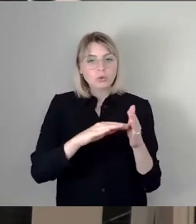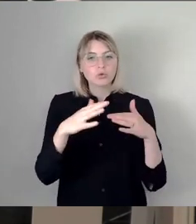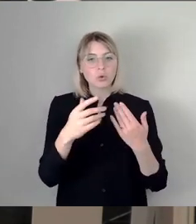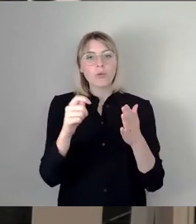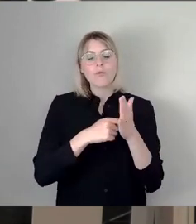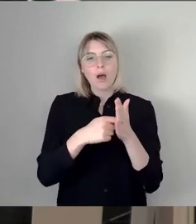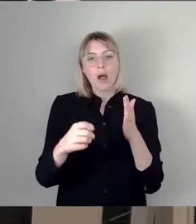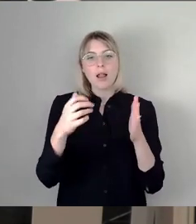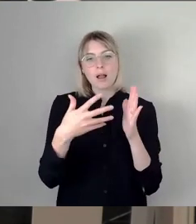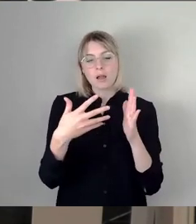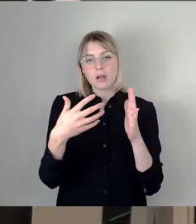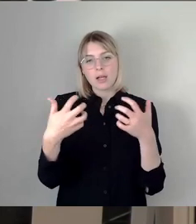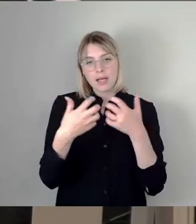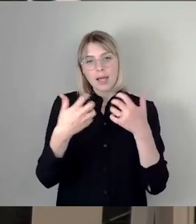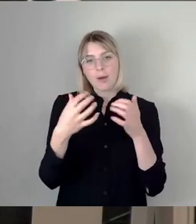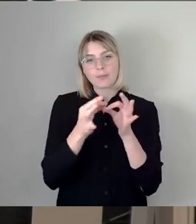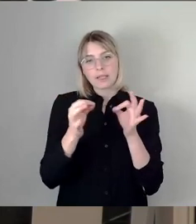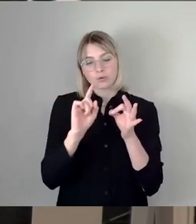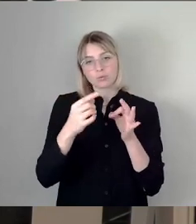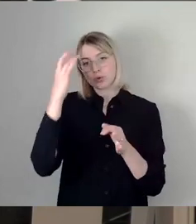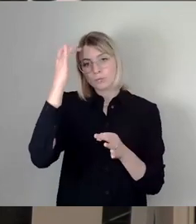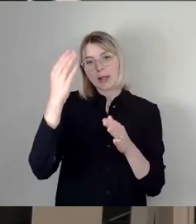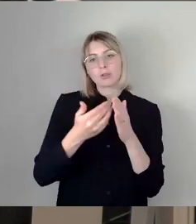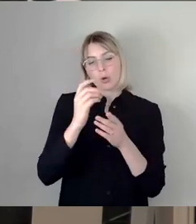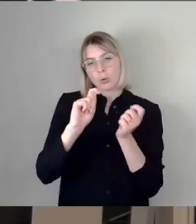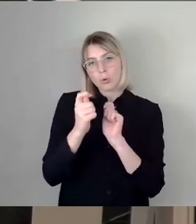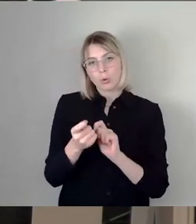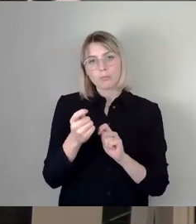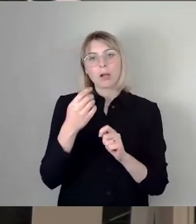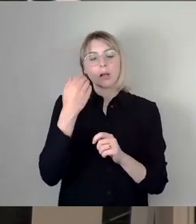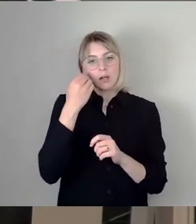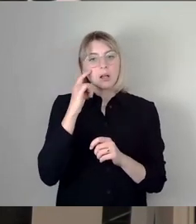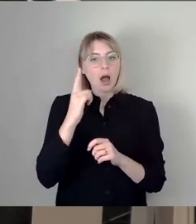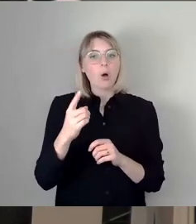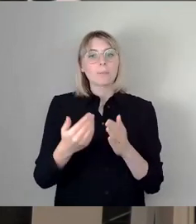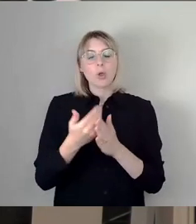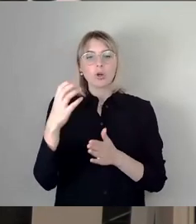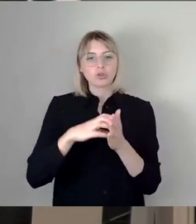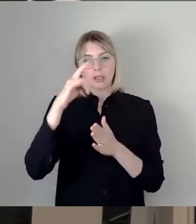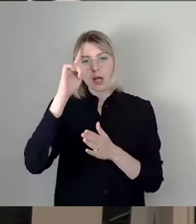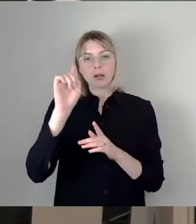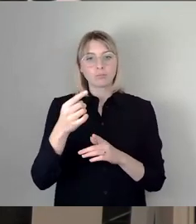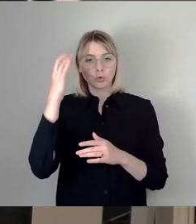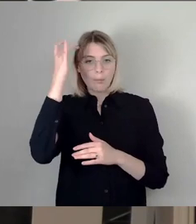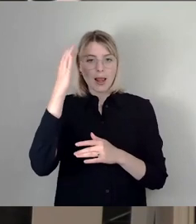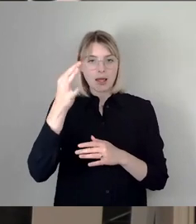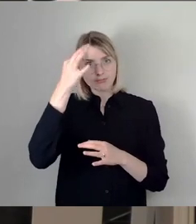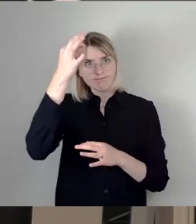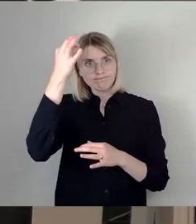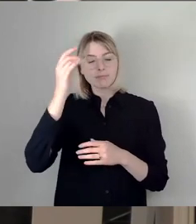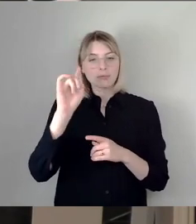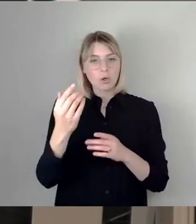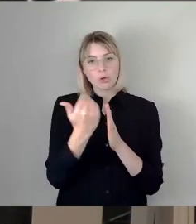zu machen. Und ich finde, das sollte der neue Stadtrat auch tun. Das kann ich nur empfehlen, auch als jemand, der für viele Wahlkämpfe auch in dieser Stadt